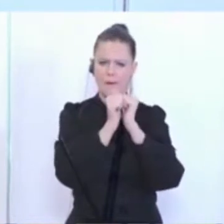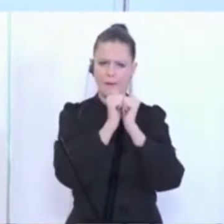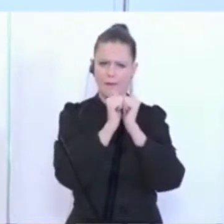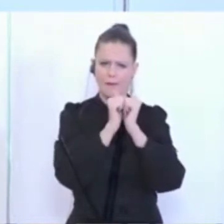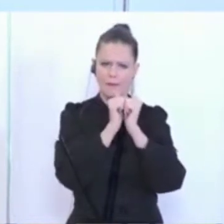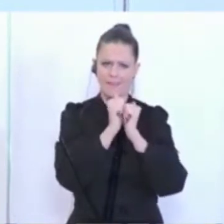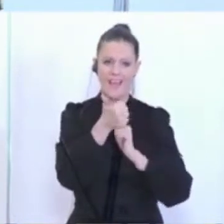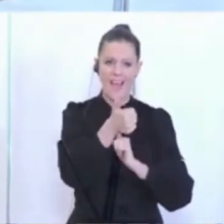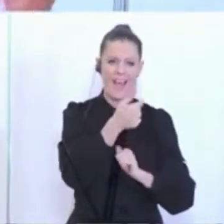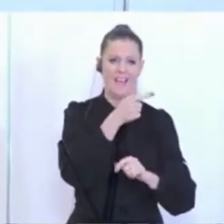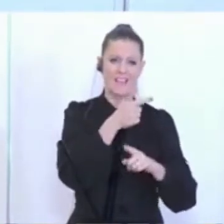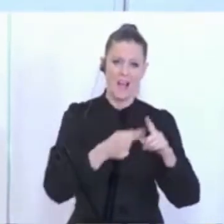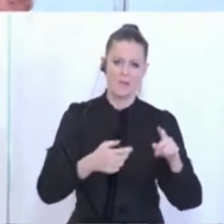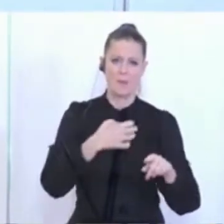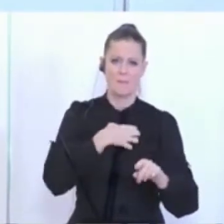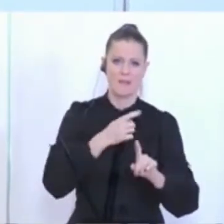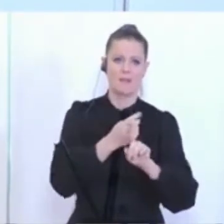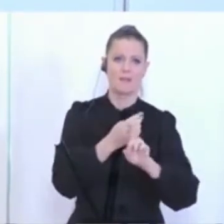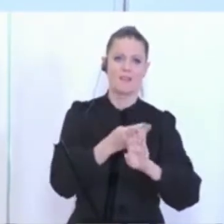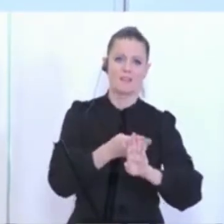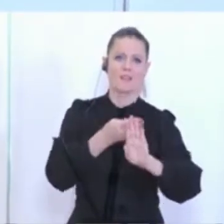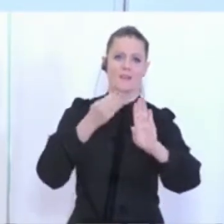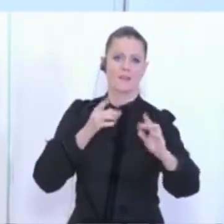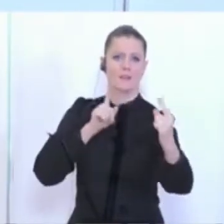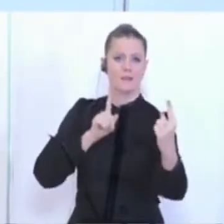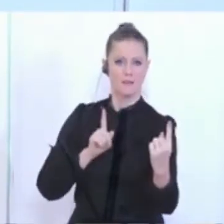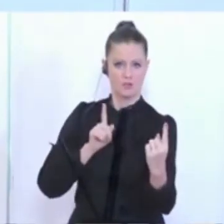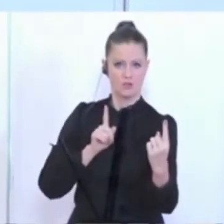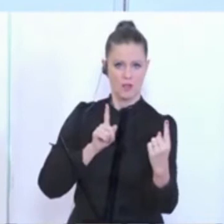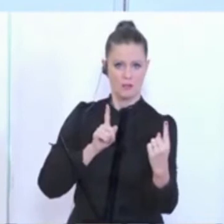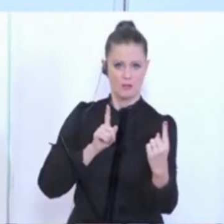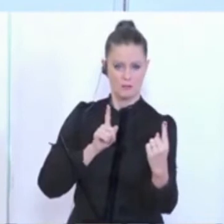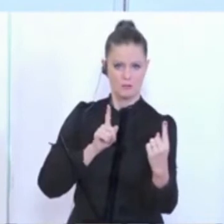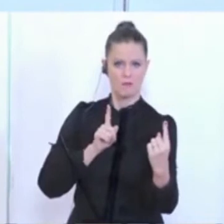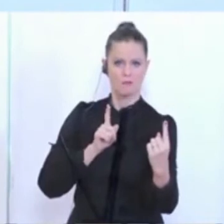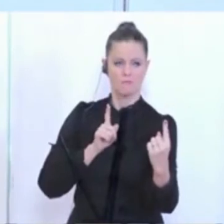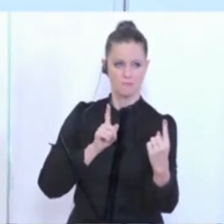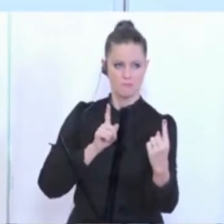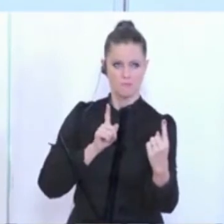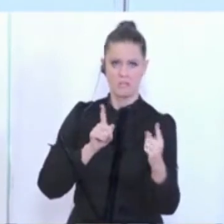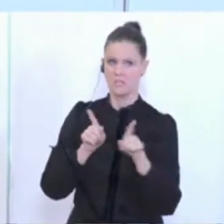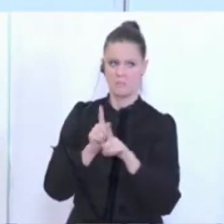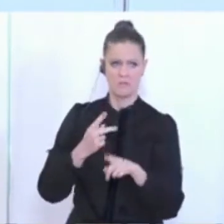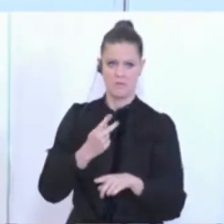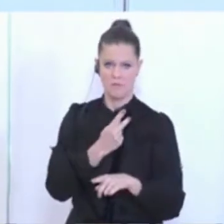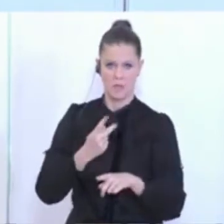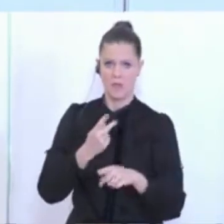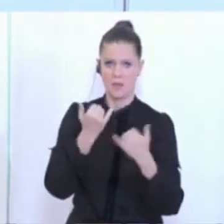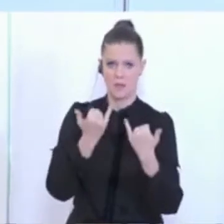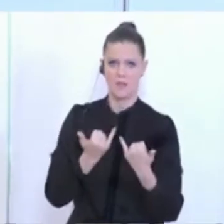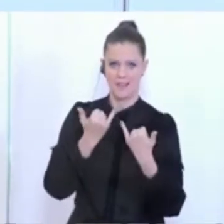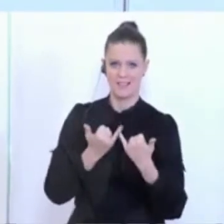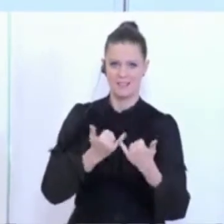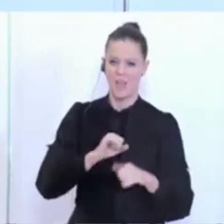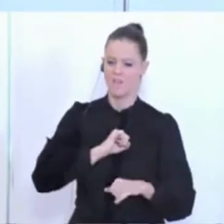will, die eineinhalb Meter zwischen zwei Stehenden, wie wir hier etwa, dann würden wir auf Empfehlungen kommen, die bei